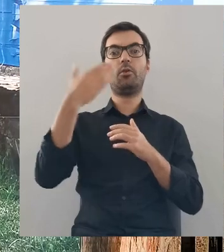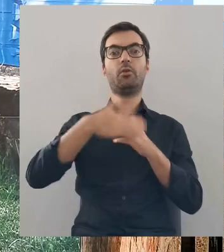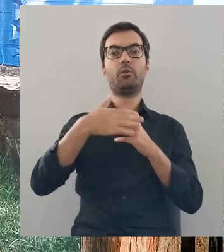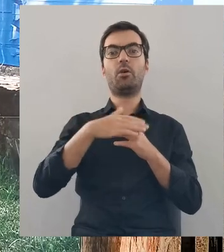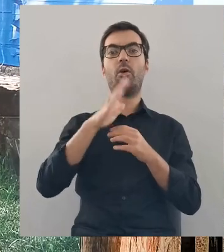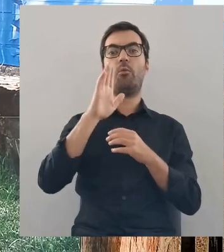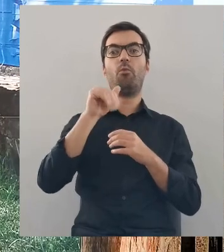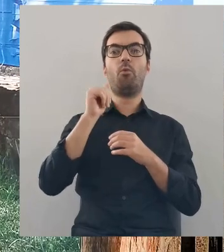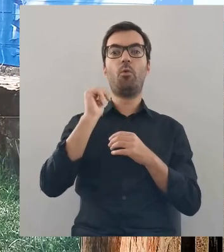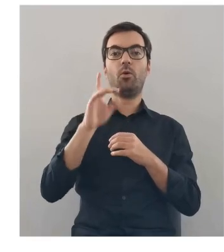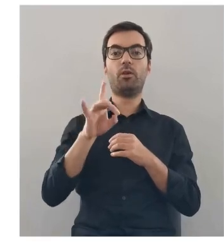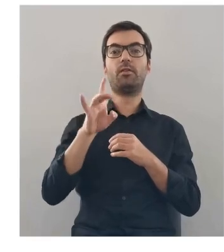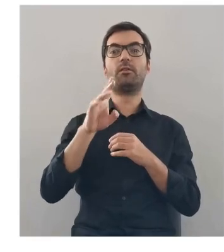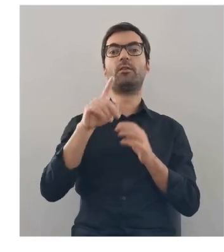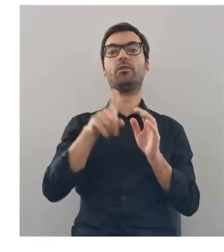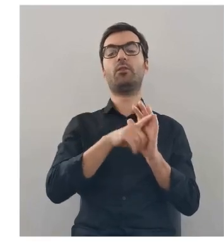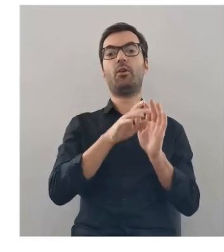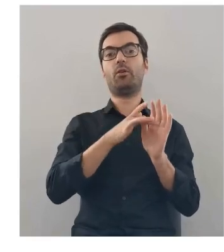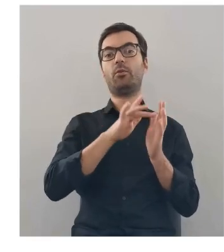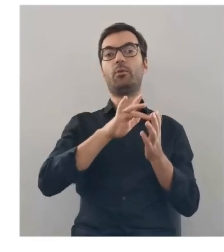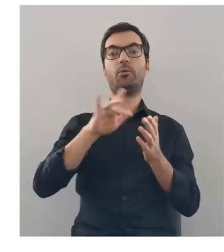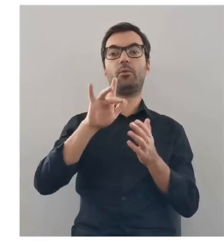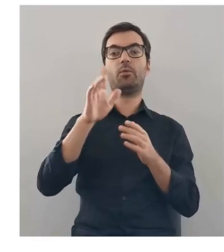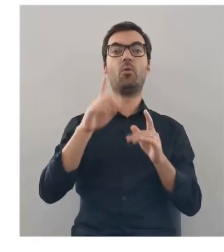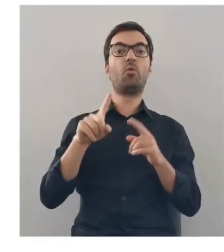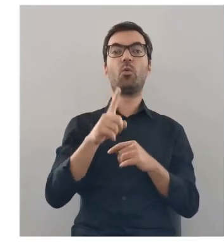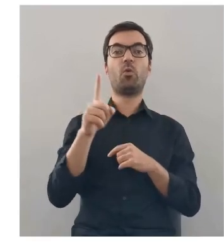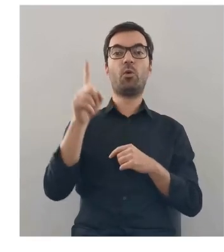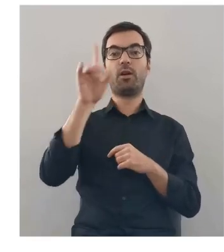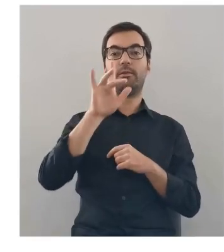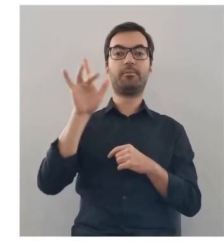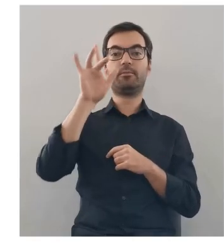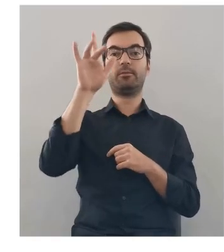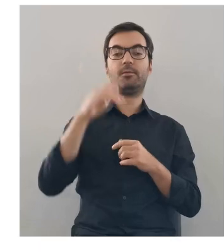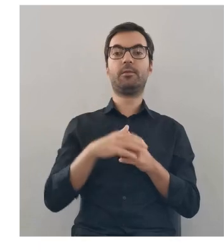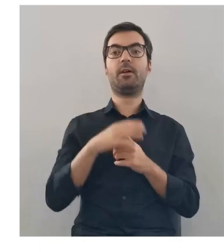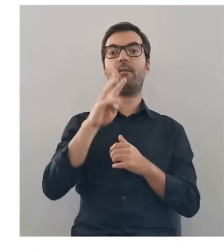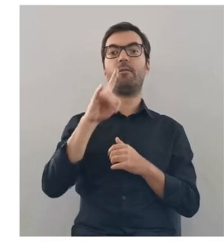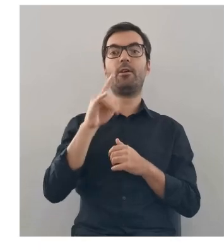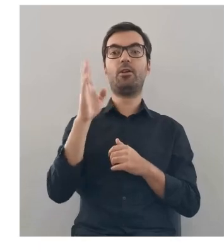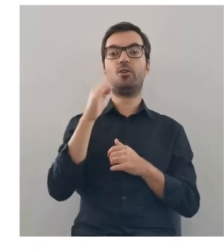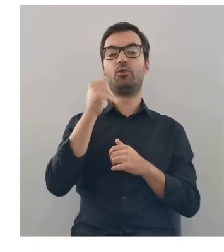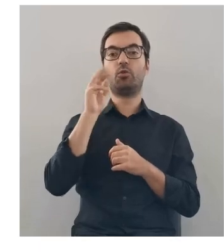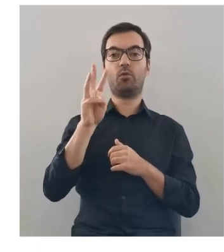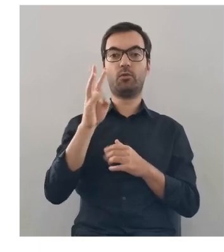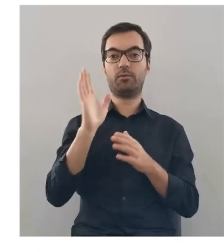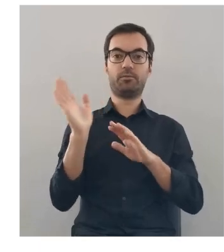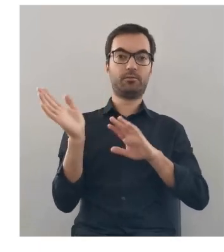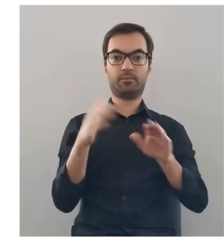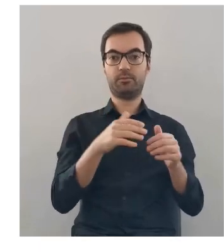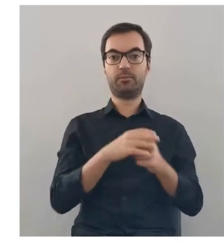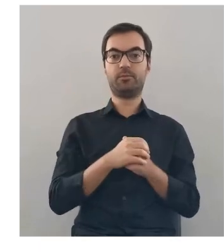od Bugu, powędrujemy sobie w górę tej rzeki, miniemy Wyszków.